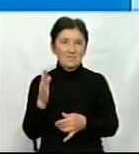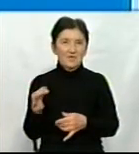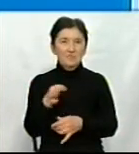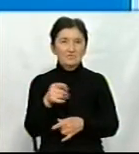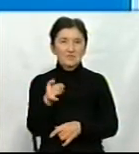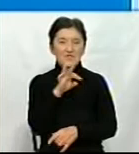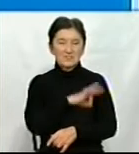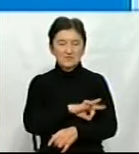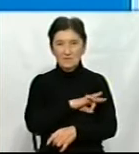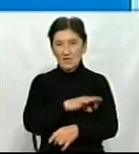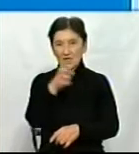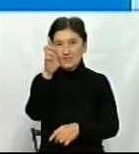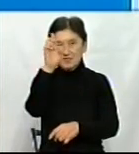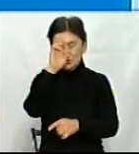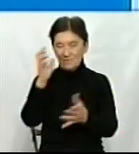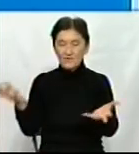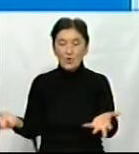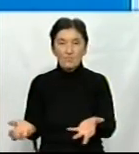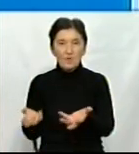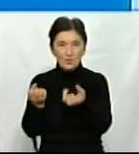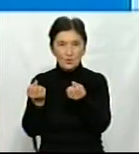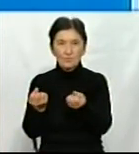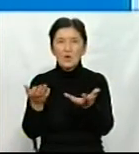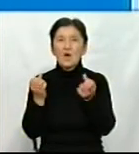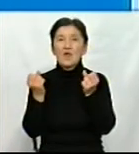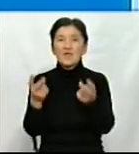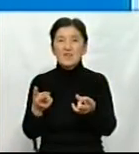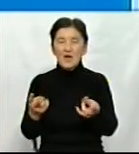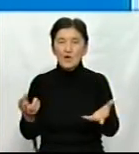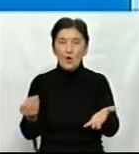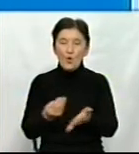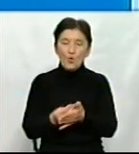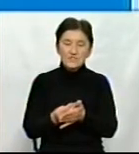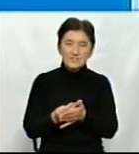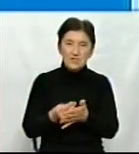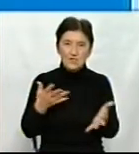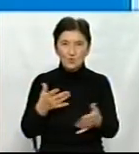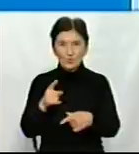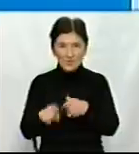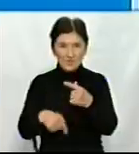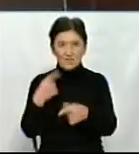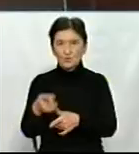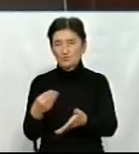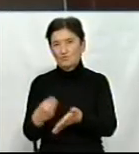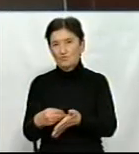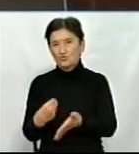скористалися державною підтримкою, і як оцінюєте перспективи такої підтримки в наступному бюджеті?